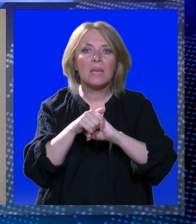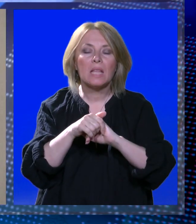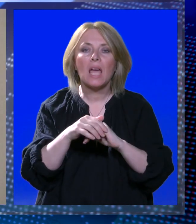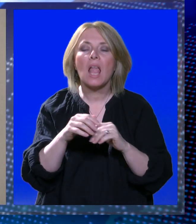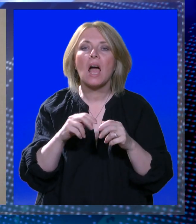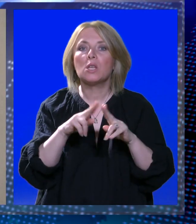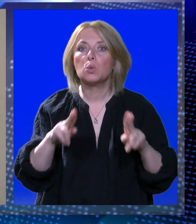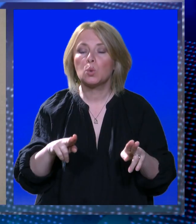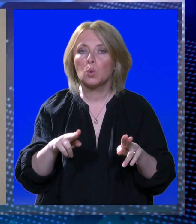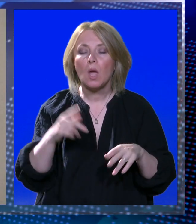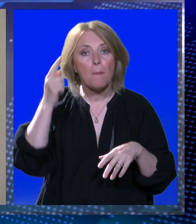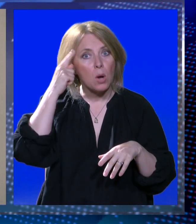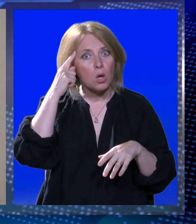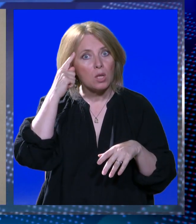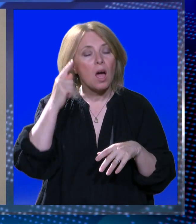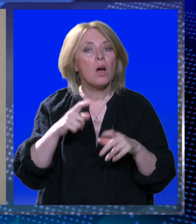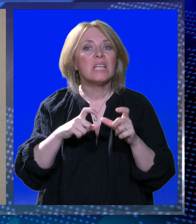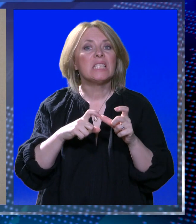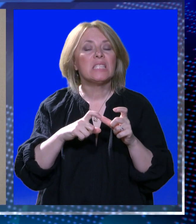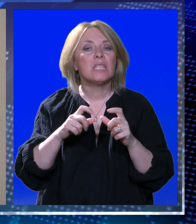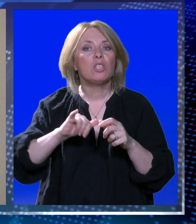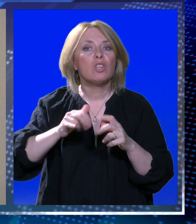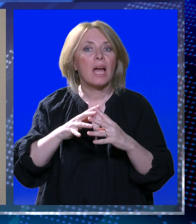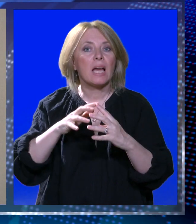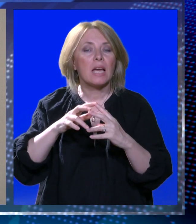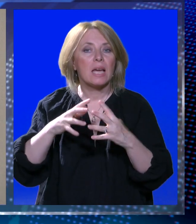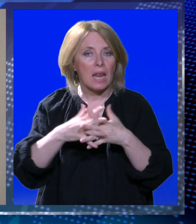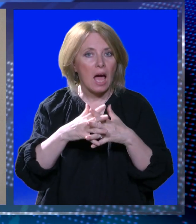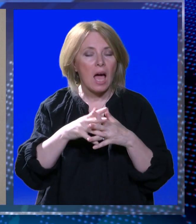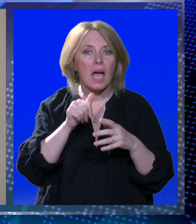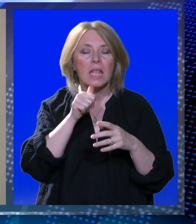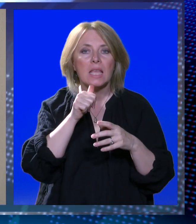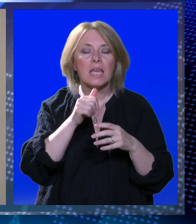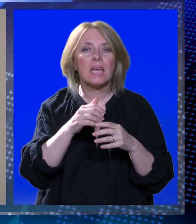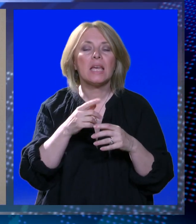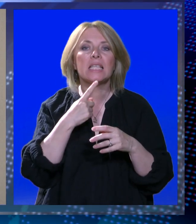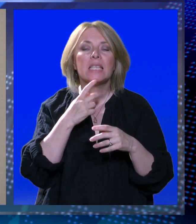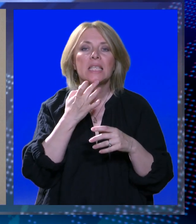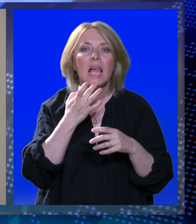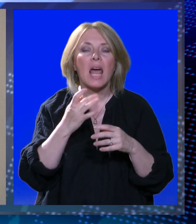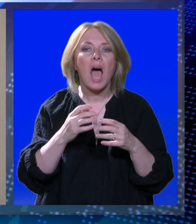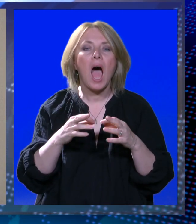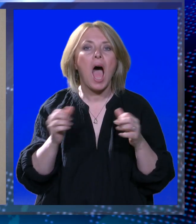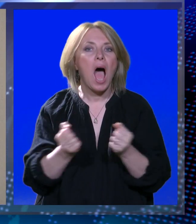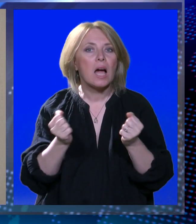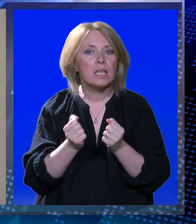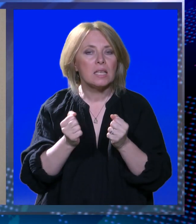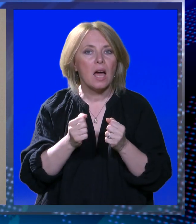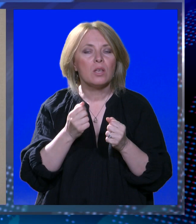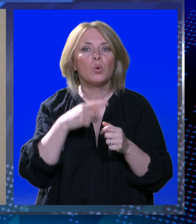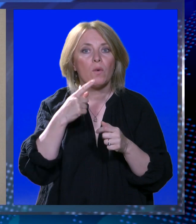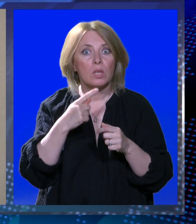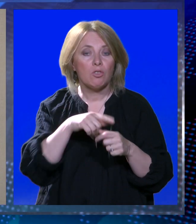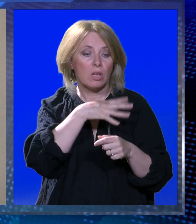kako je upravo i Zelena akcija i Srđe grad su jasno isticali u više svojih istupa kako će Republika Hrvatska